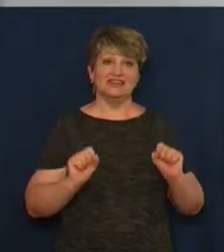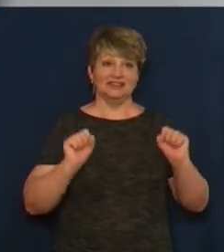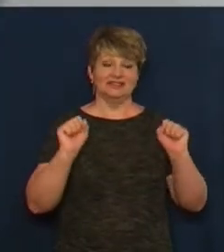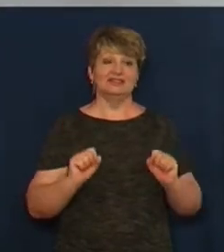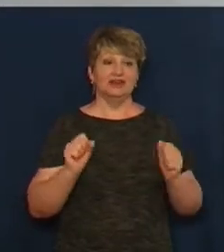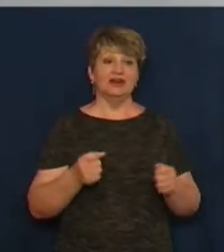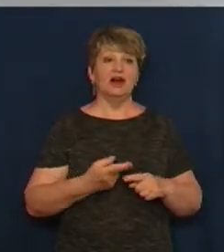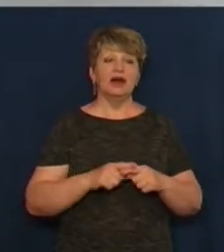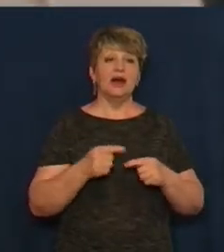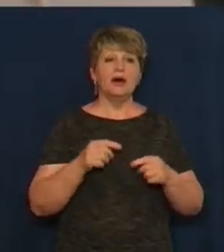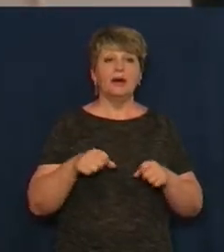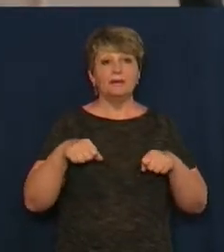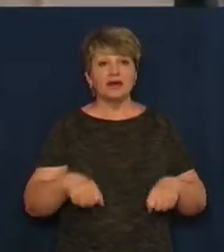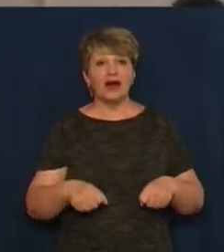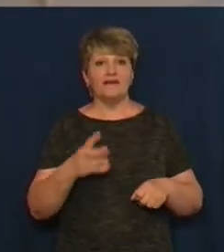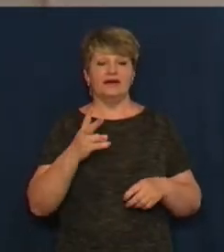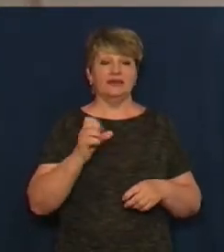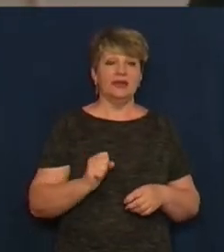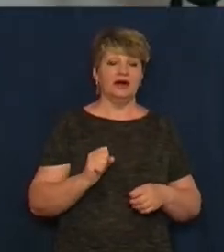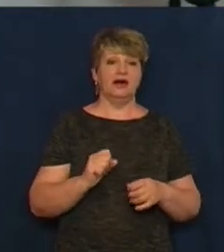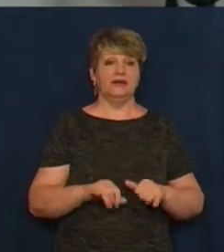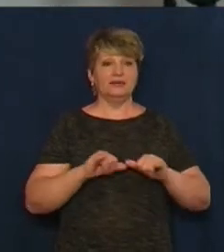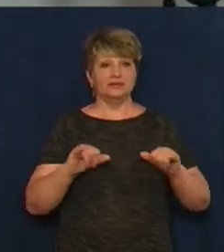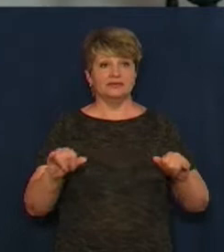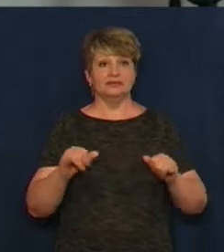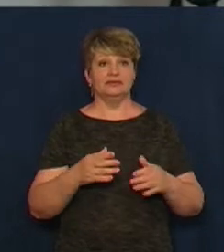Вправи на різні групи м'язів освоє школяр Артем Шинтар.